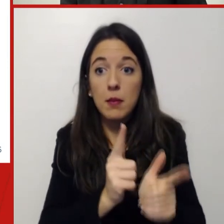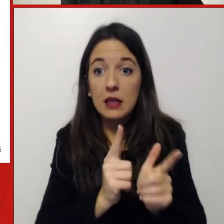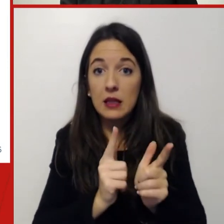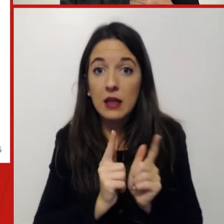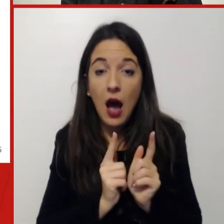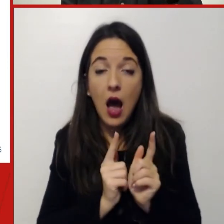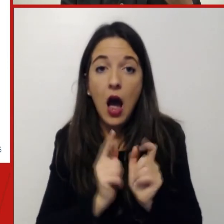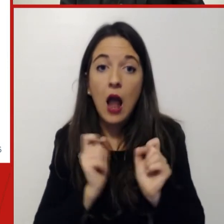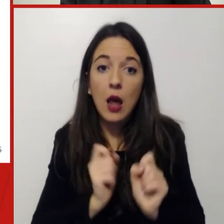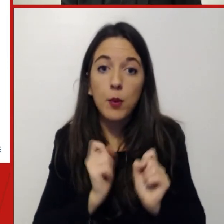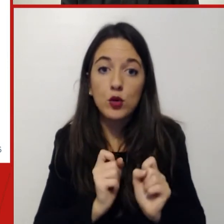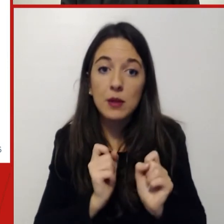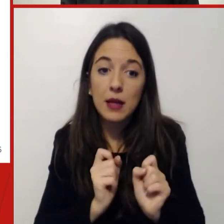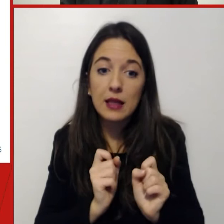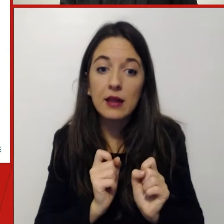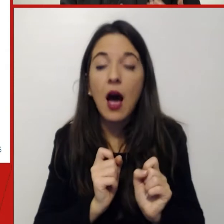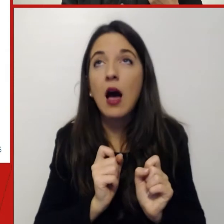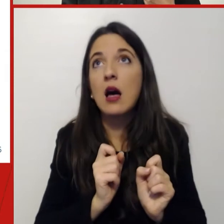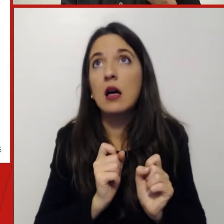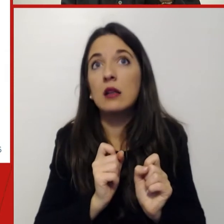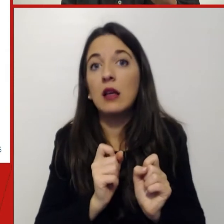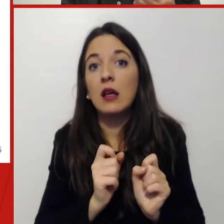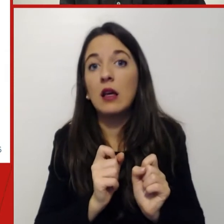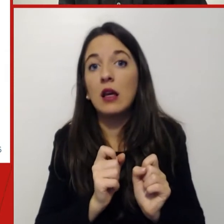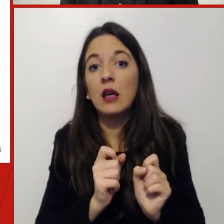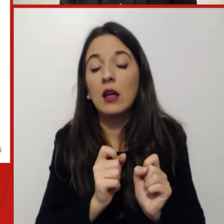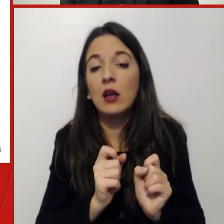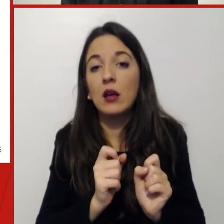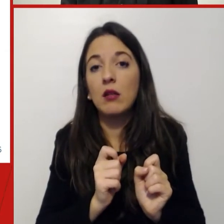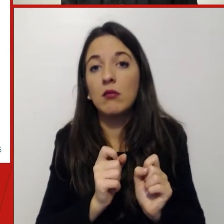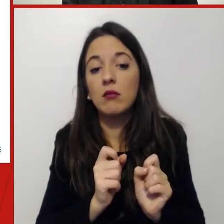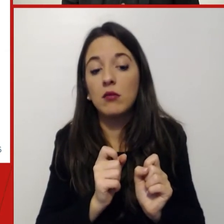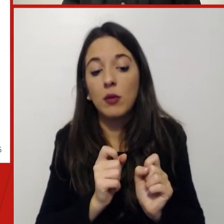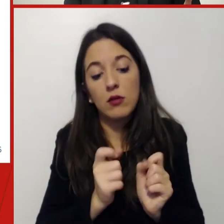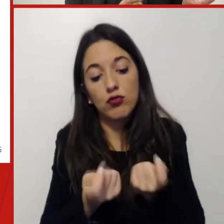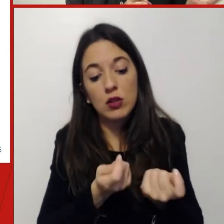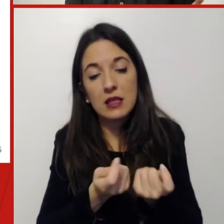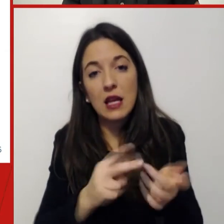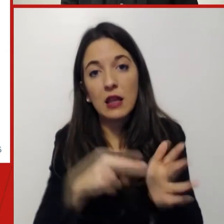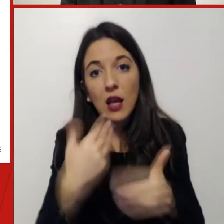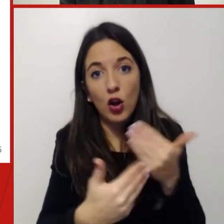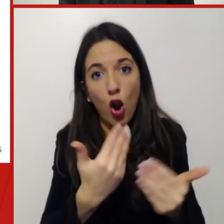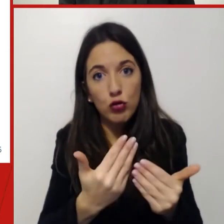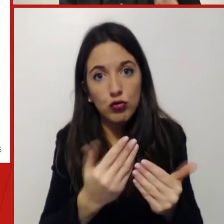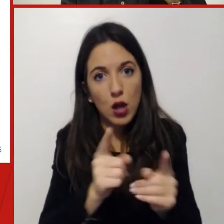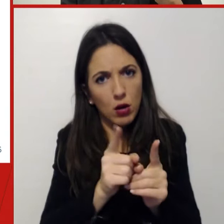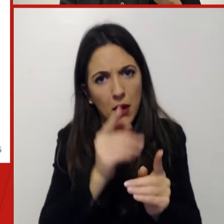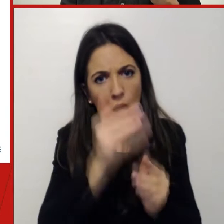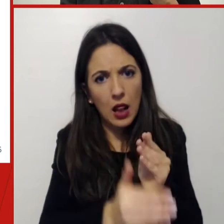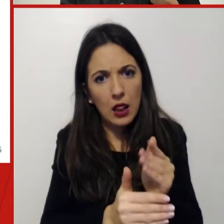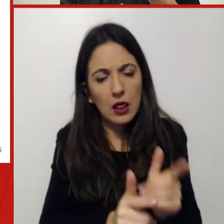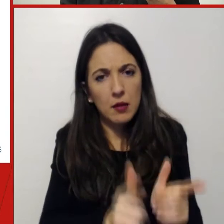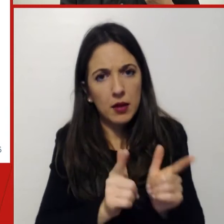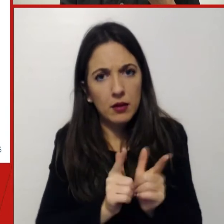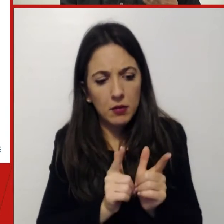agli orologi, noi dobbiamo essere in grado di avere una disciplina personale nel lavoro che sostituisca questi paletti convenzionali dei